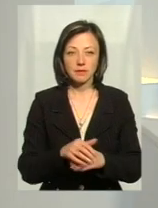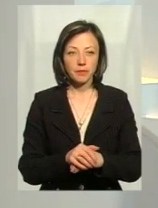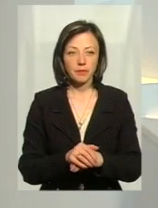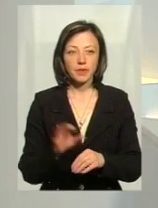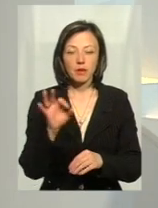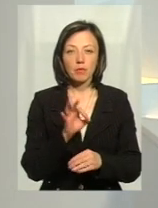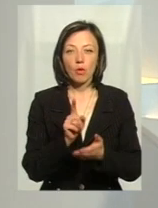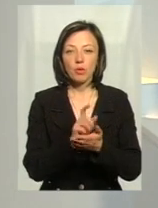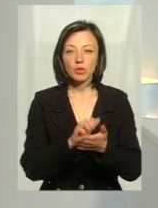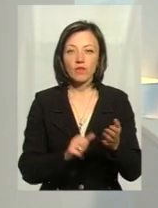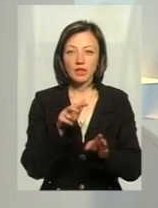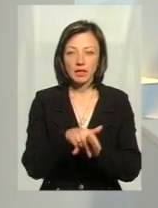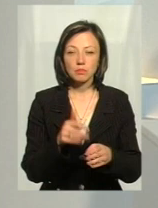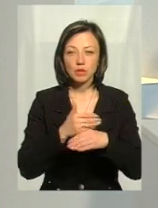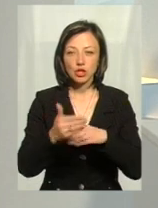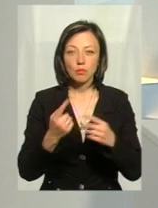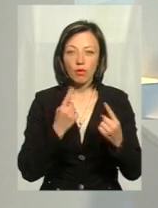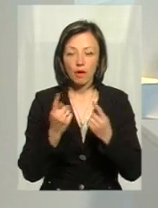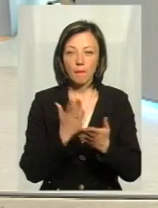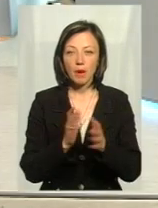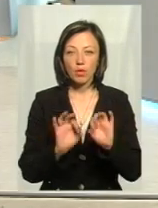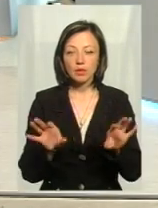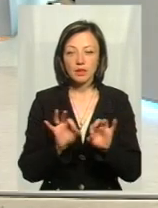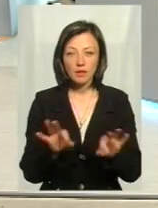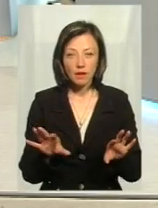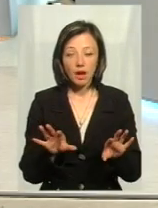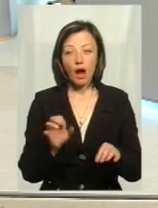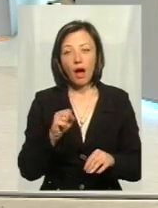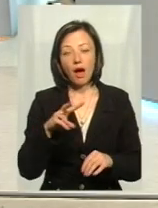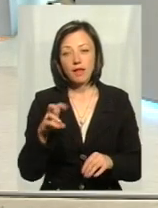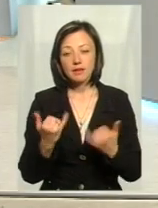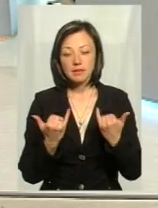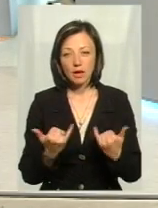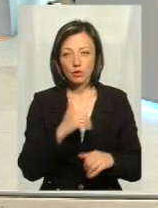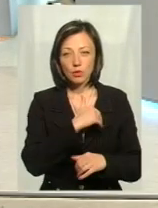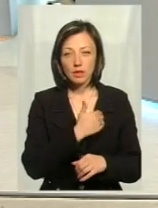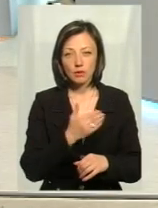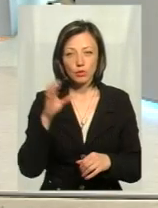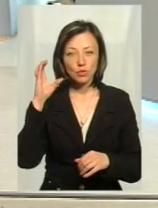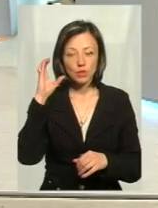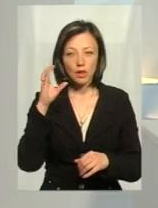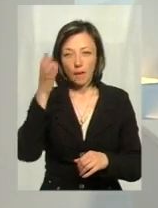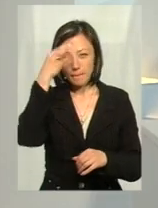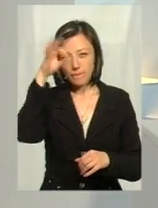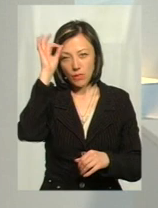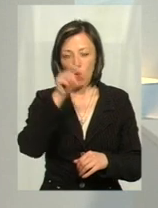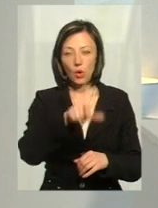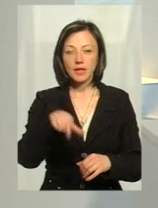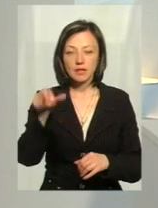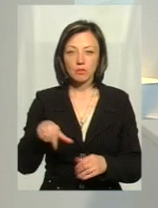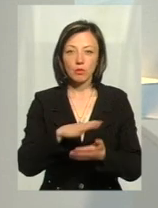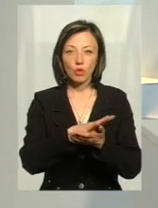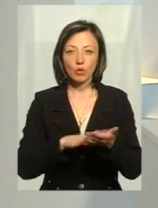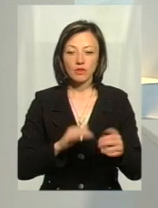податковий тиск ми трошки пізніше поговоримо, тому що маємо коментар податківця, а зараз би хотілося послухати поліцейських, тому що вони